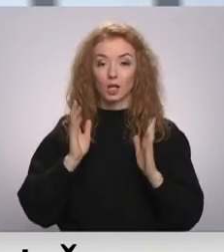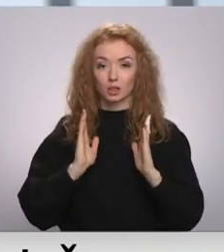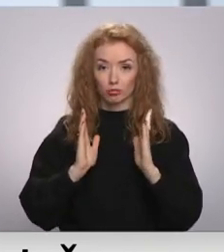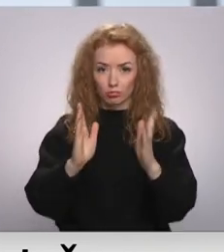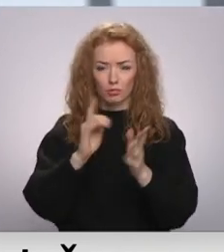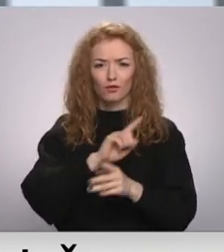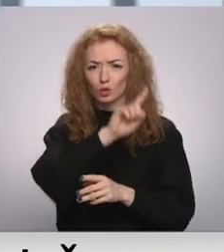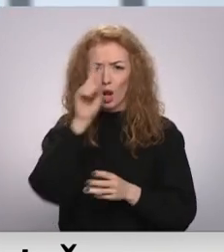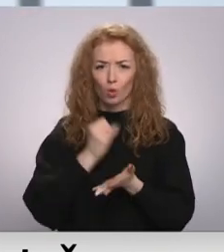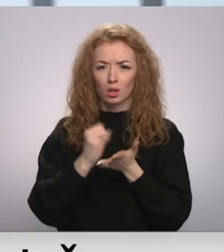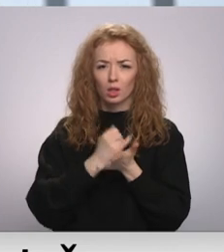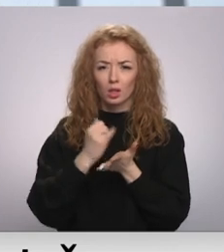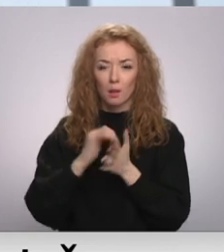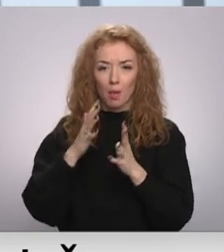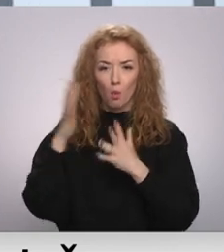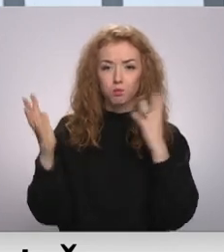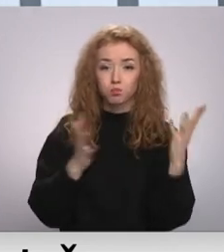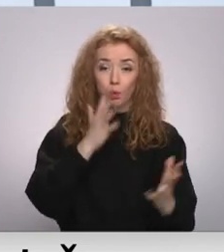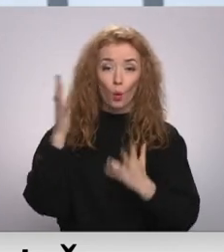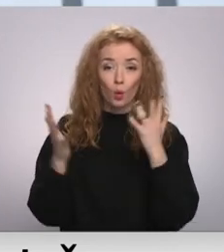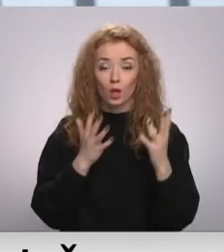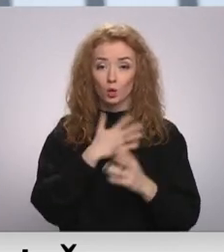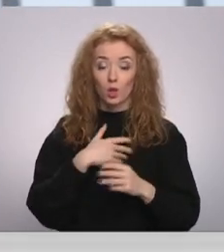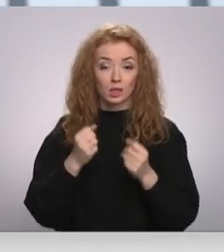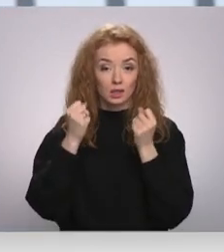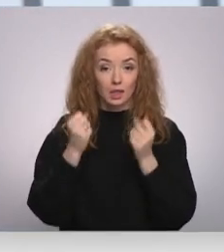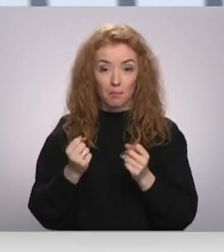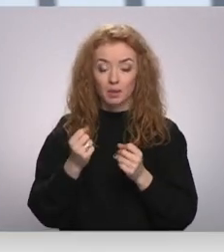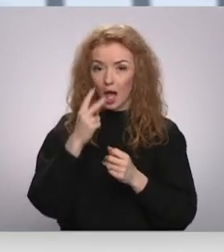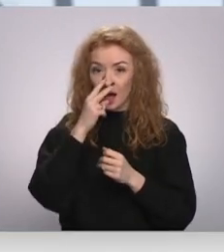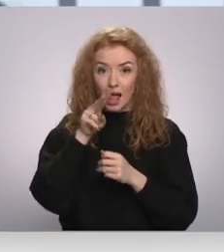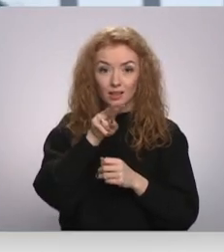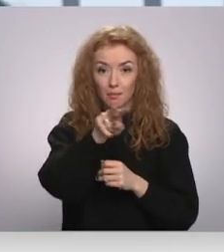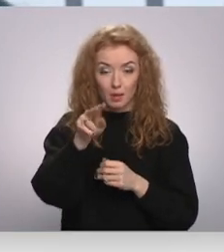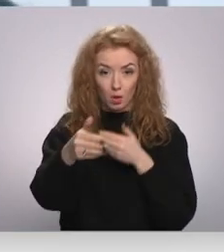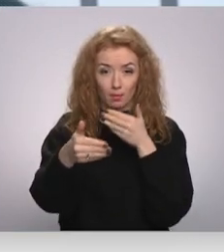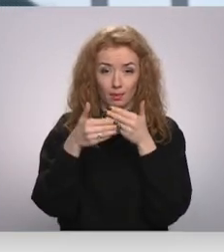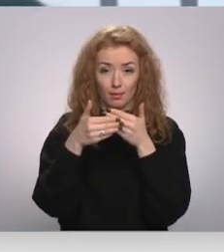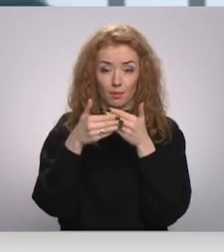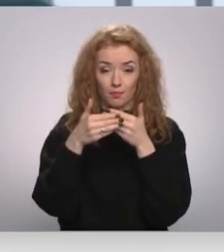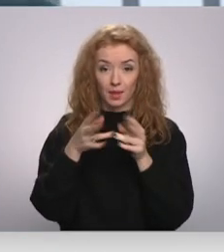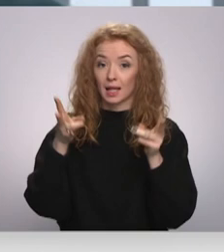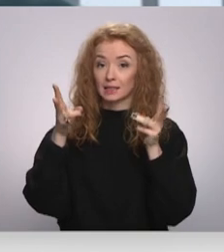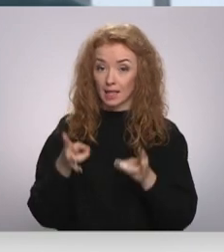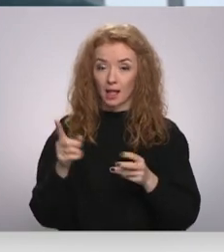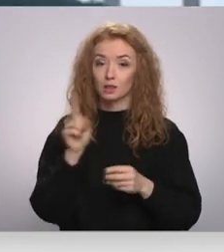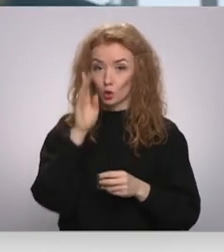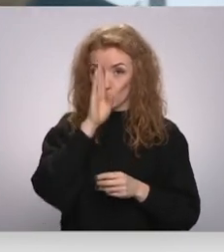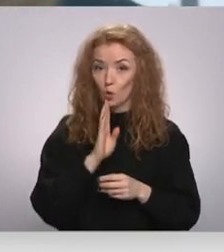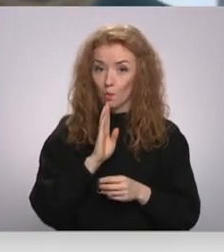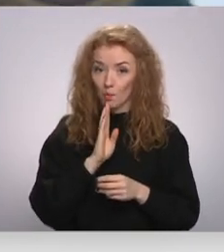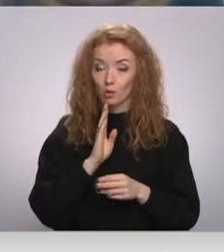laiku tieko tīrīti, bet putenis bijis tāds kā nekādas redzamības. Protams, incidenci ir pietiekami